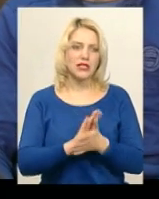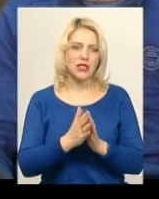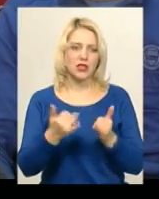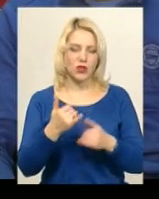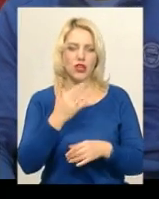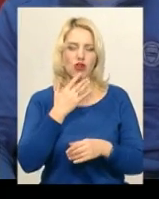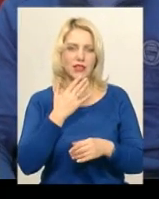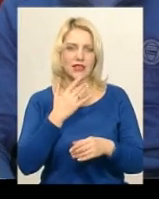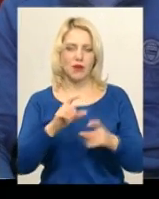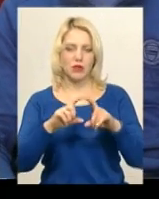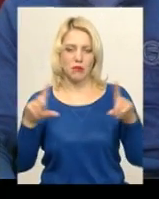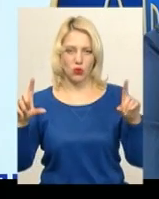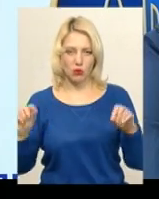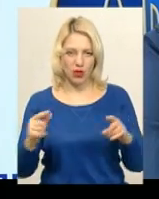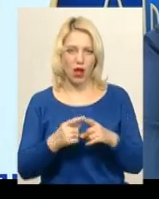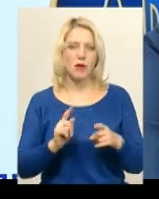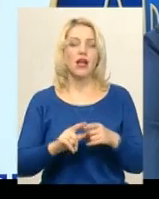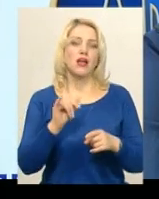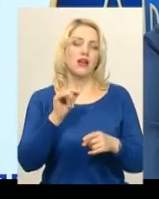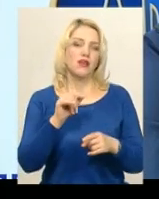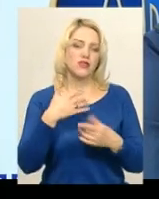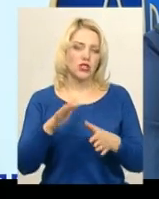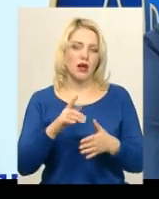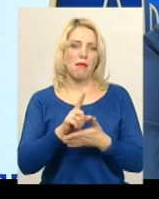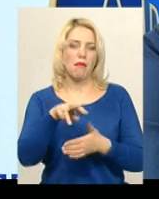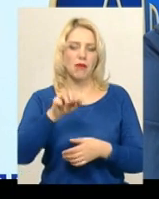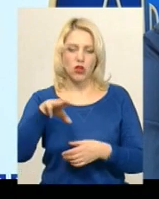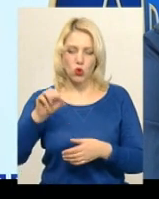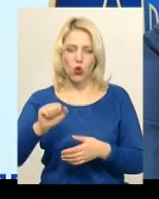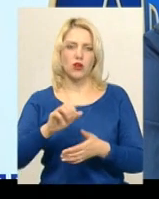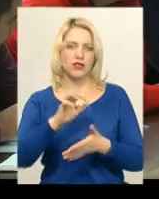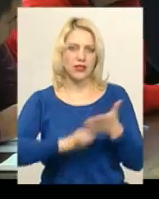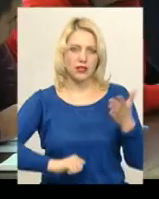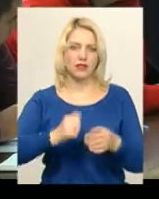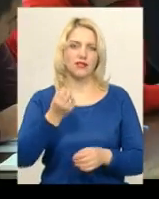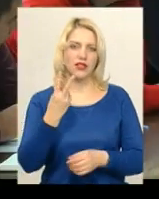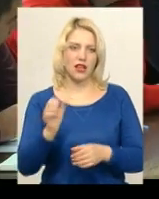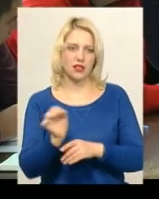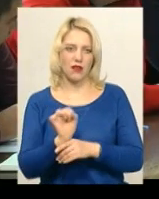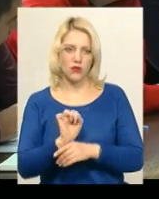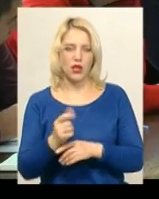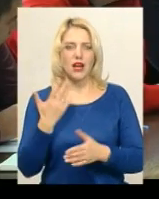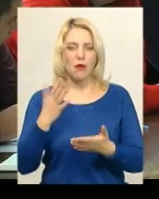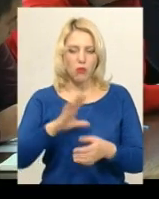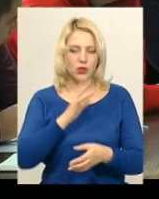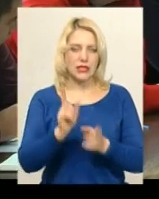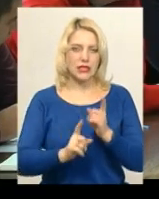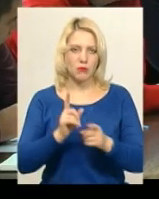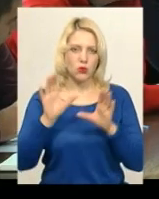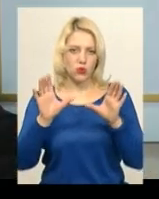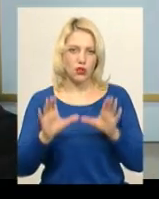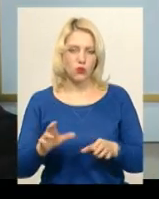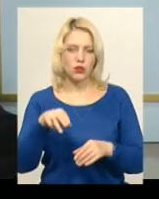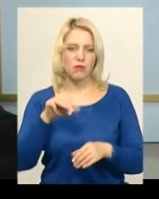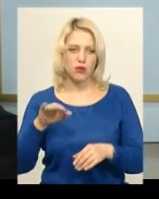реєстрацією розмитнили 12 автівок. Нагадаю, 25 листопада набули чинності зміни у податковому та митному кодексах щодо переміщення